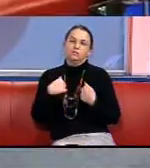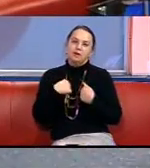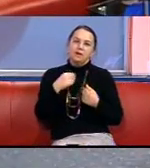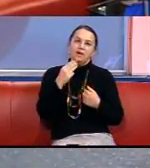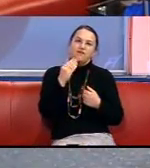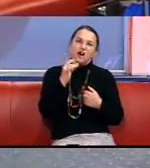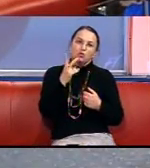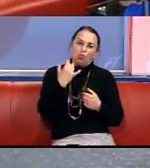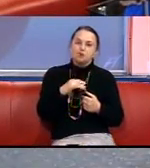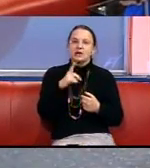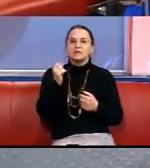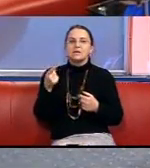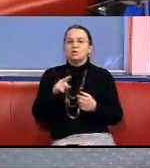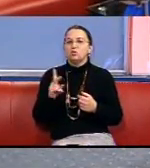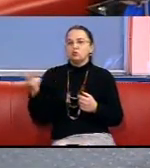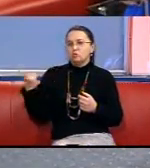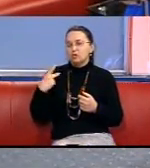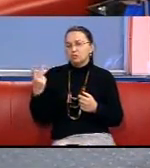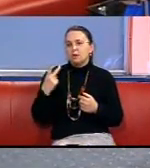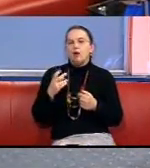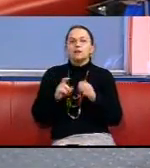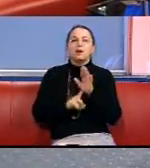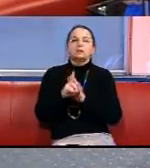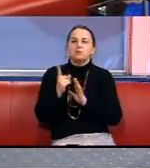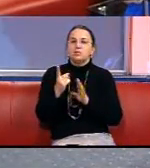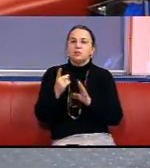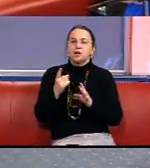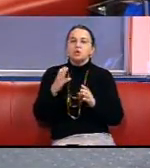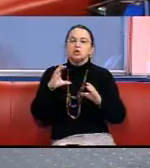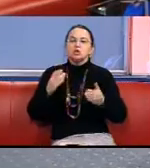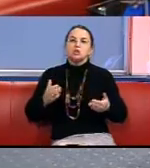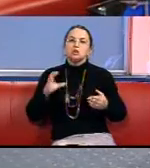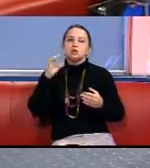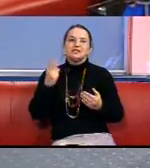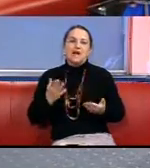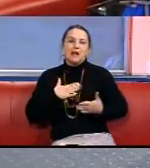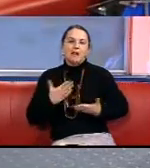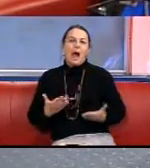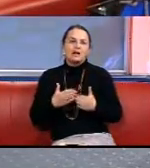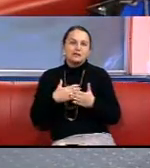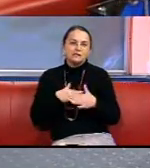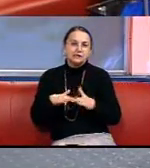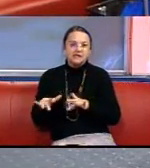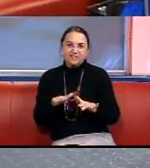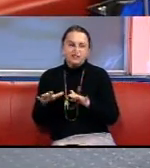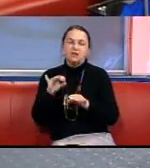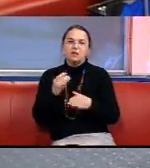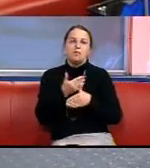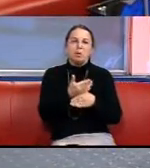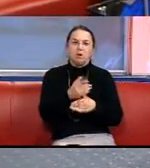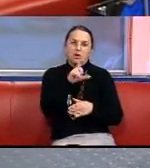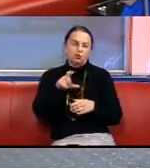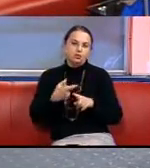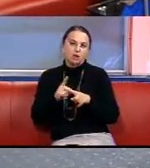Франковській за те, що вони Насамперед вони соціально активні і допомагають людям, які не